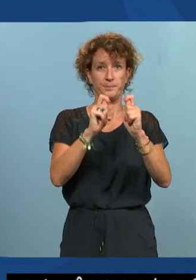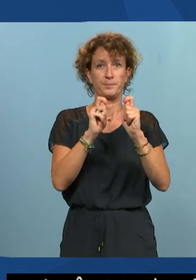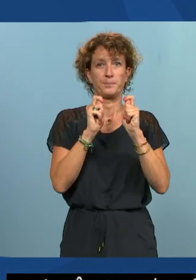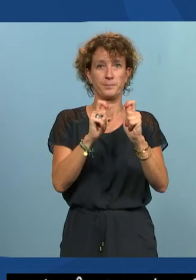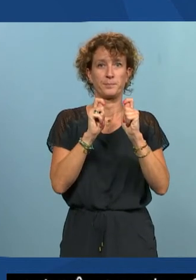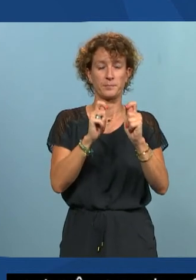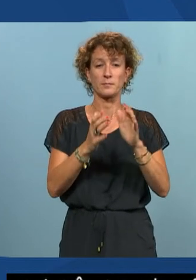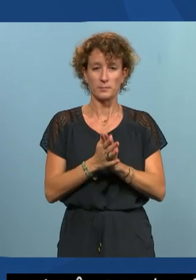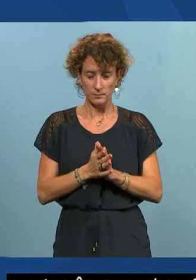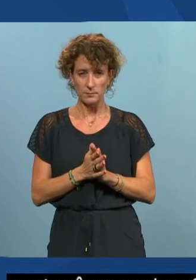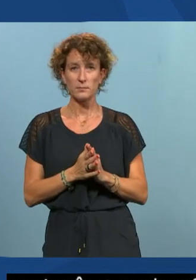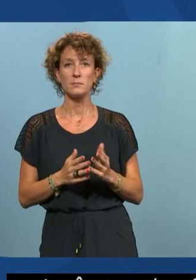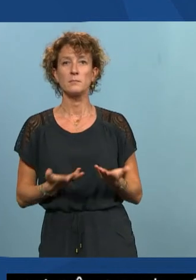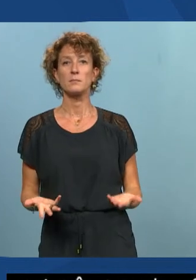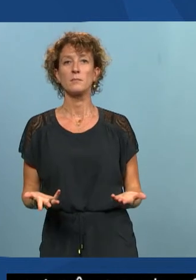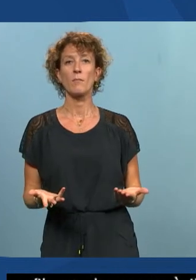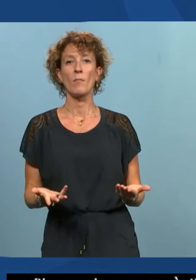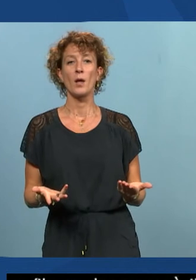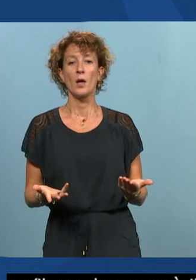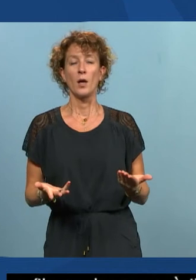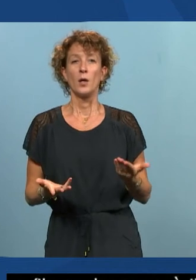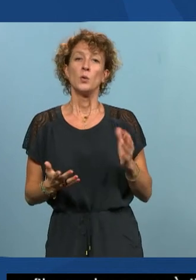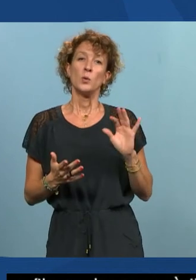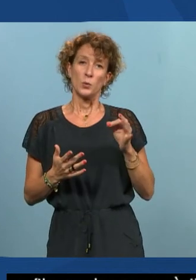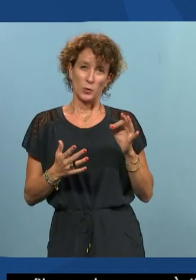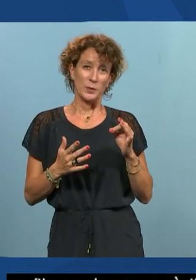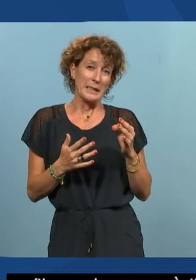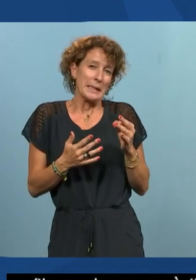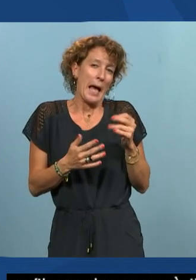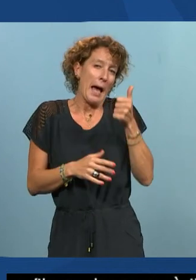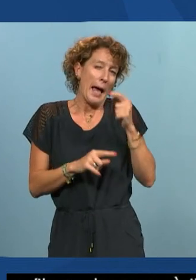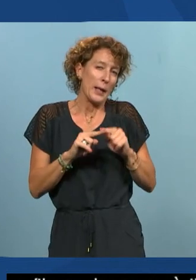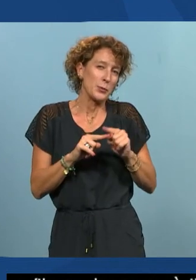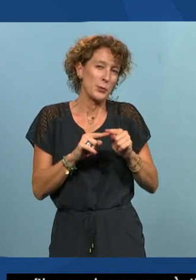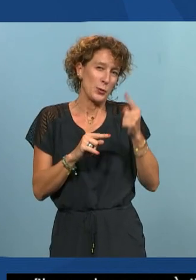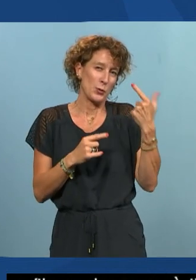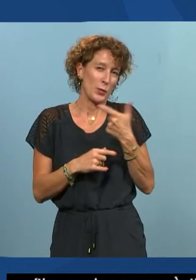c'est pour parce qu'effectivement il y a un petit point de désaccord sur cette partie-là